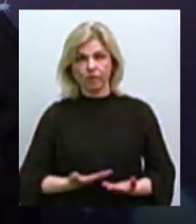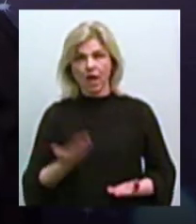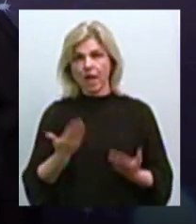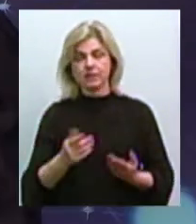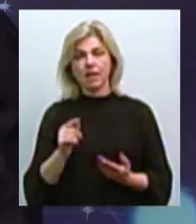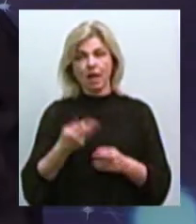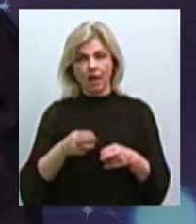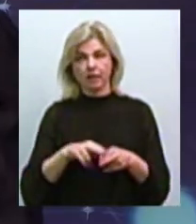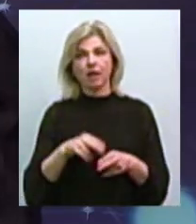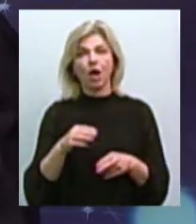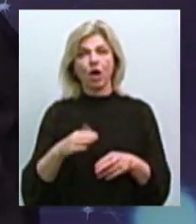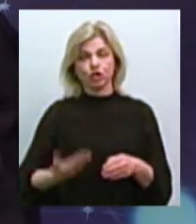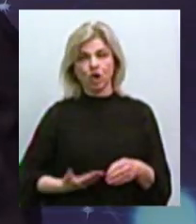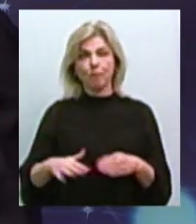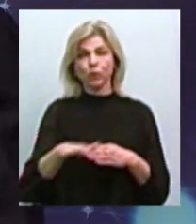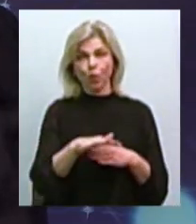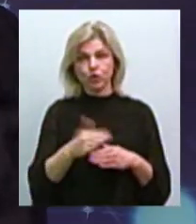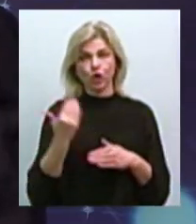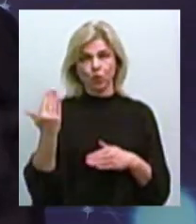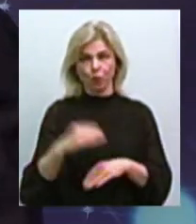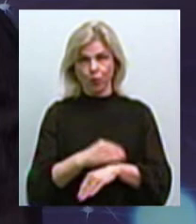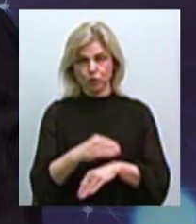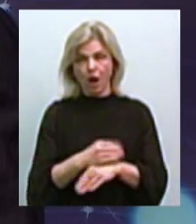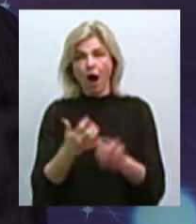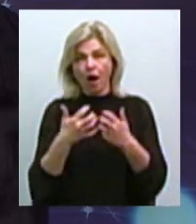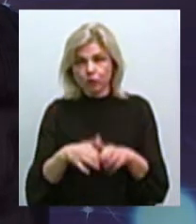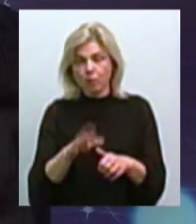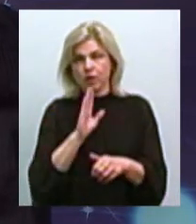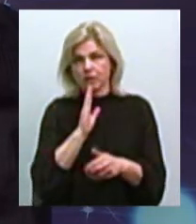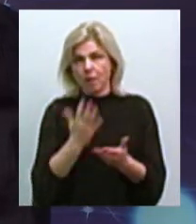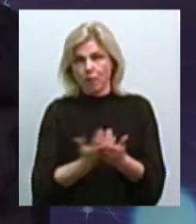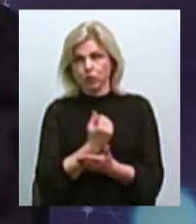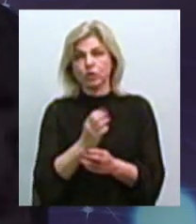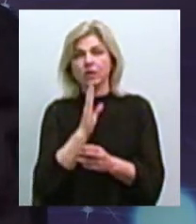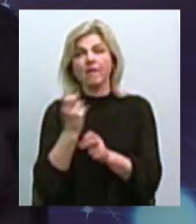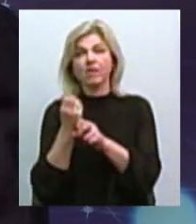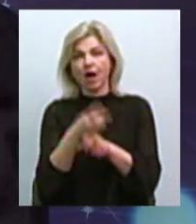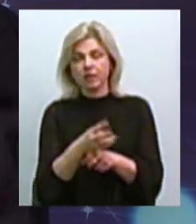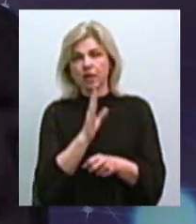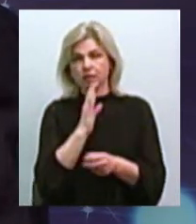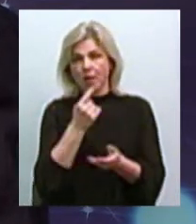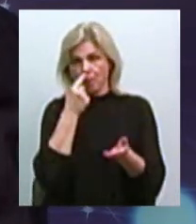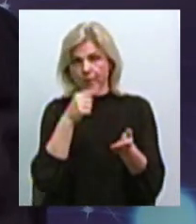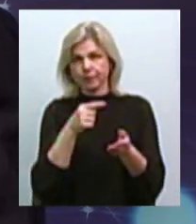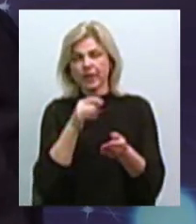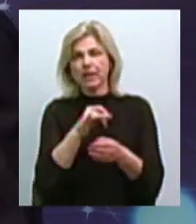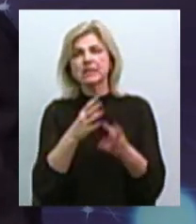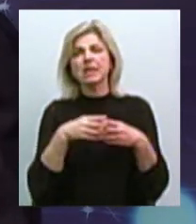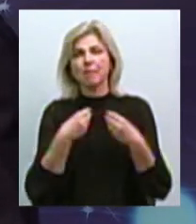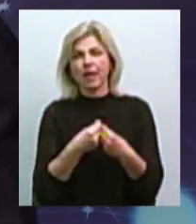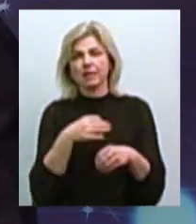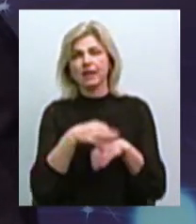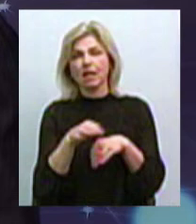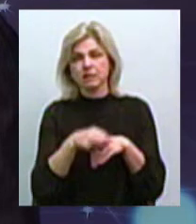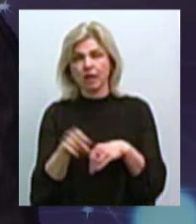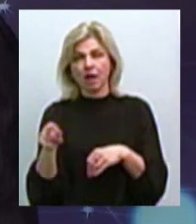її мужа. Тобто, яка автоматично зберігається бездомною. Якщо її вигоняють, то вона подвергається семейному насилию. Її підоприділяють определені